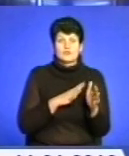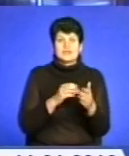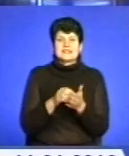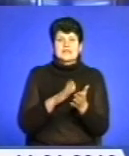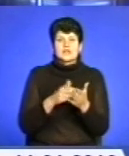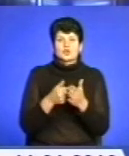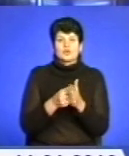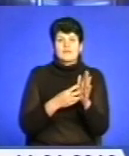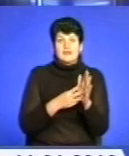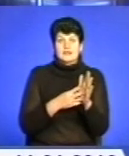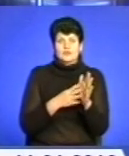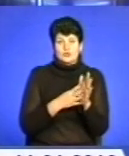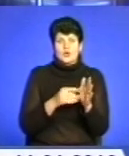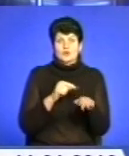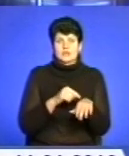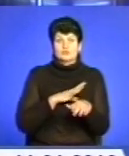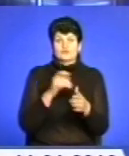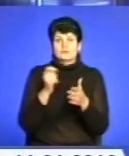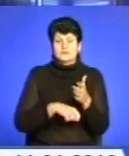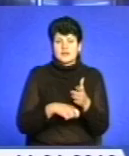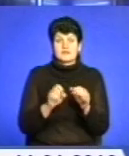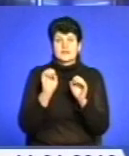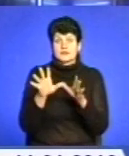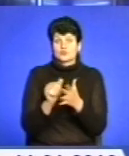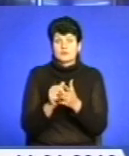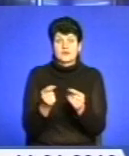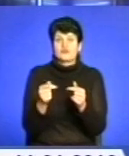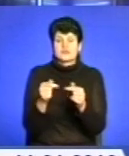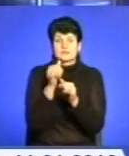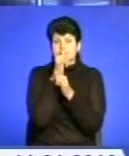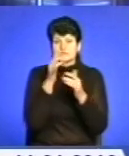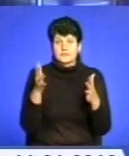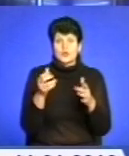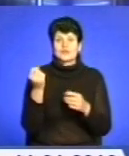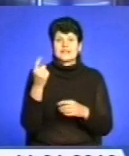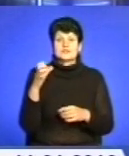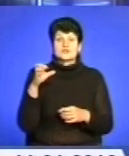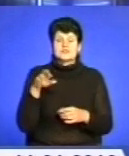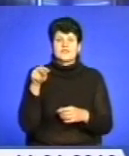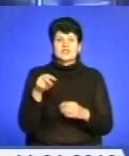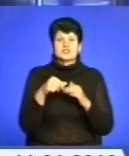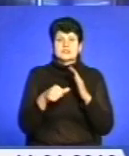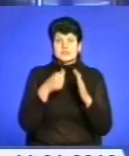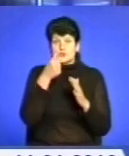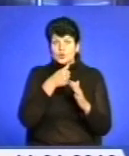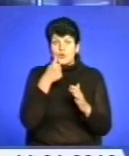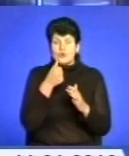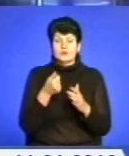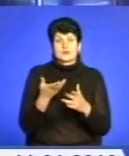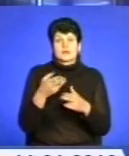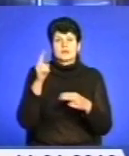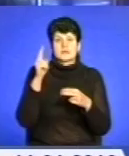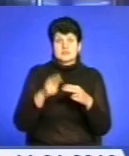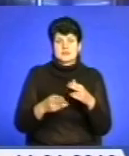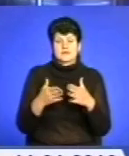-ї години, був зачинений. Відтак подати вчасно документи не вдалося, оскільки 11 січня 2016 року крайній термін подачі